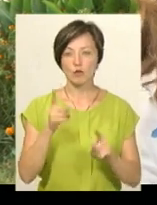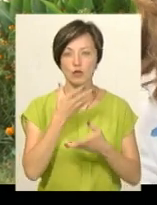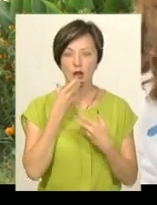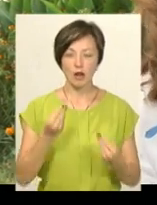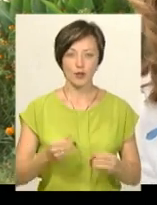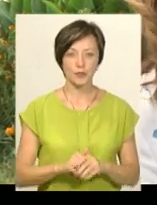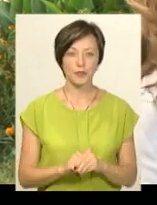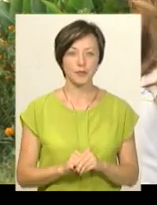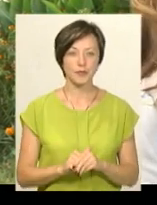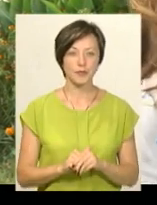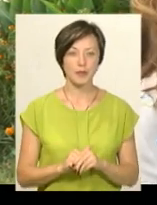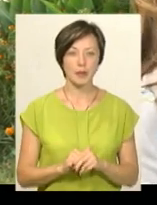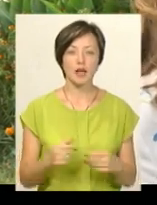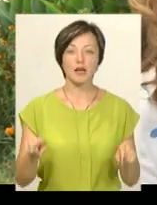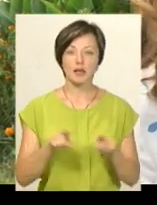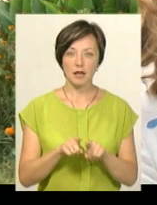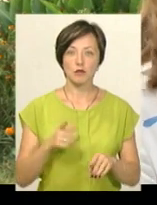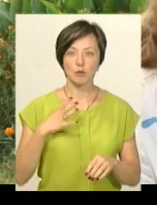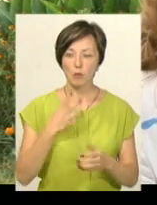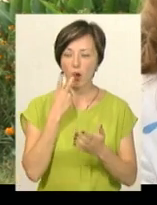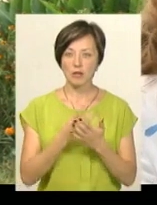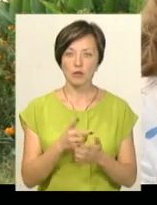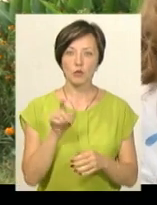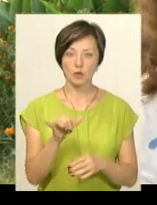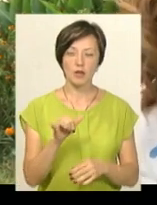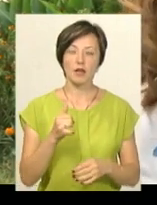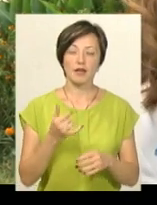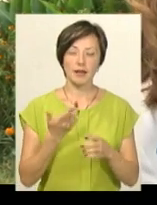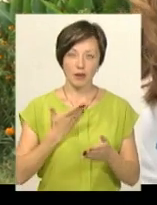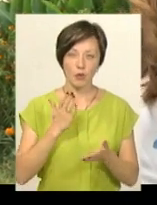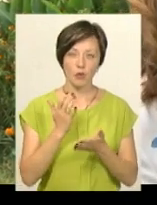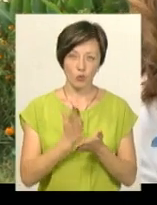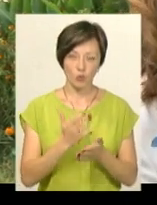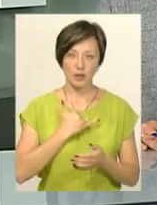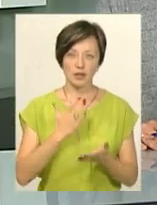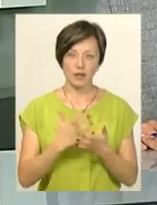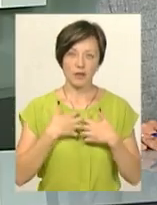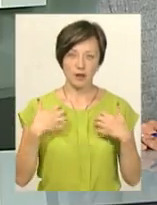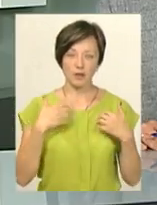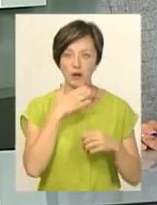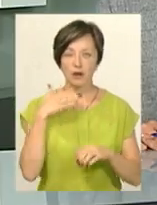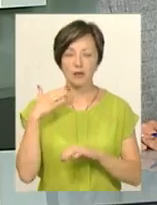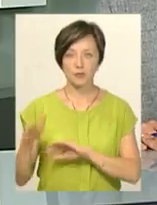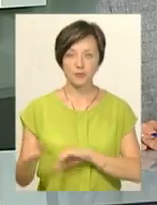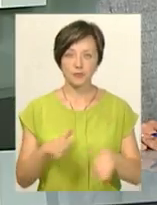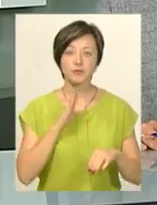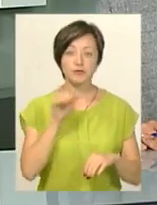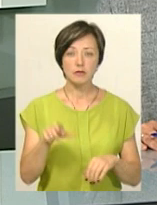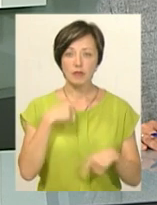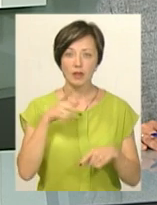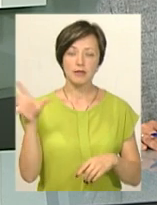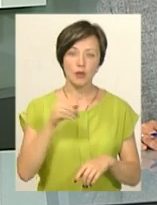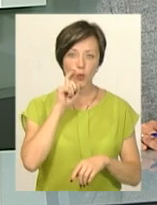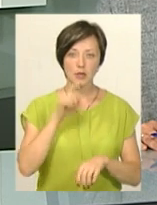гарно. Тому що вони теж мусять показати, що вони в нас є і їх є багато. Юлія Мазур каже, такий